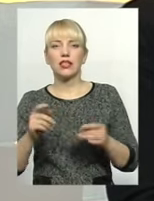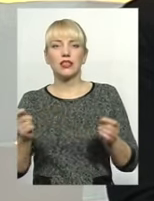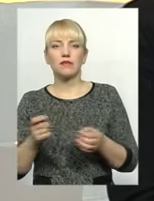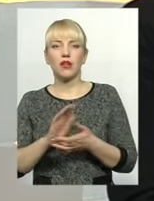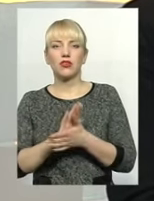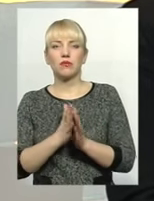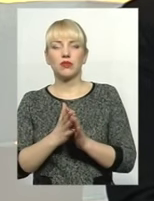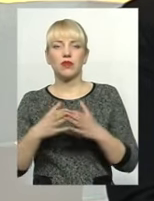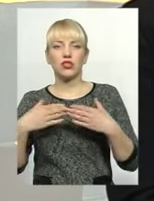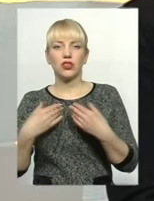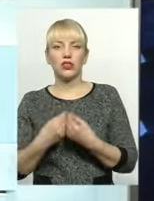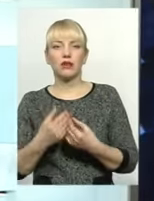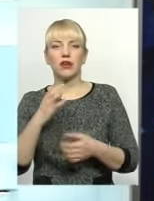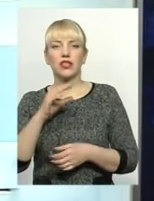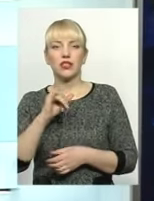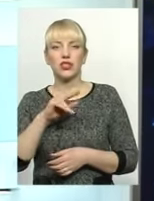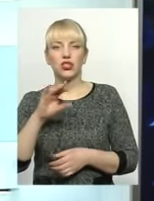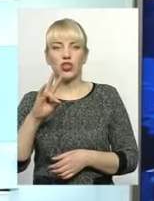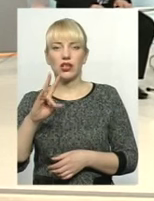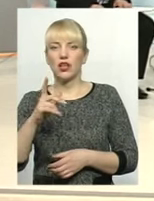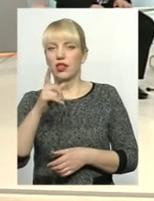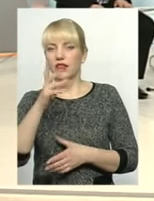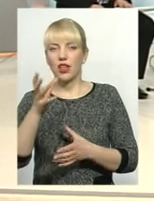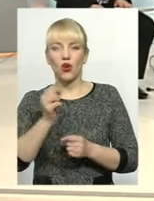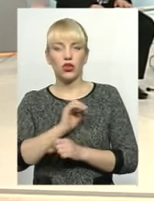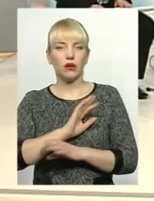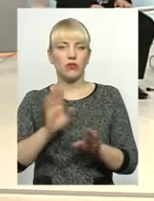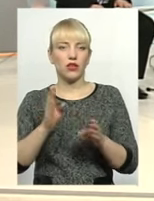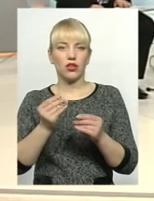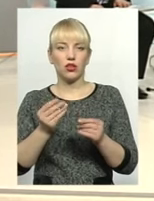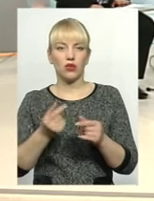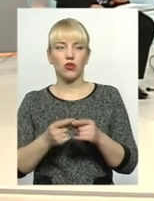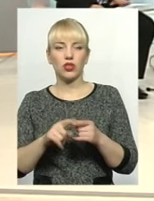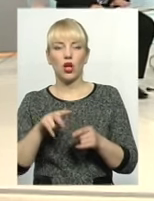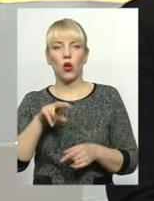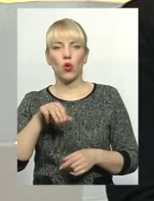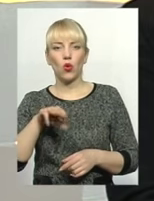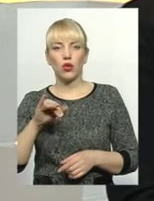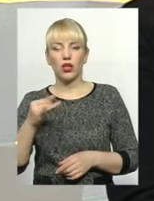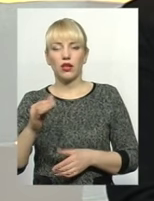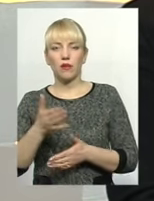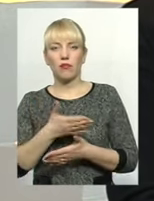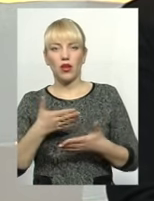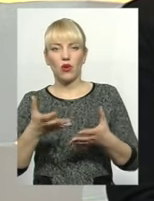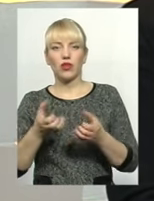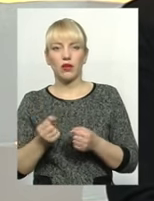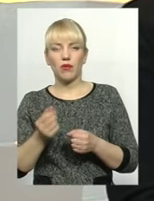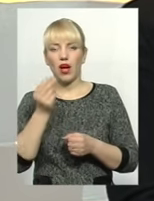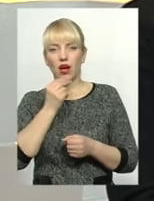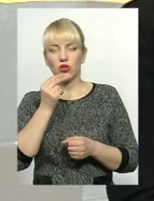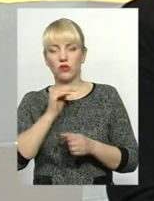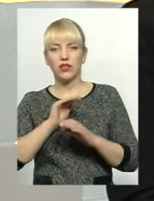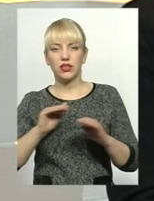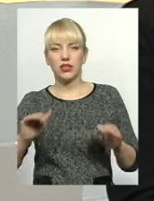січень місяць не отримали коштів? Ніхто, нічого. За лютий місяць ми отримали харчування дітей-сироти, отримали